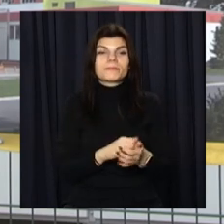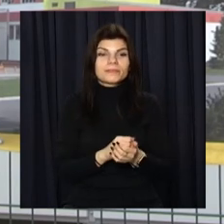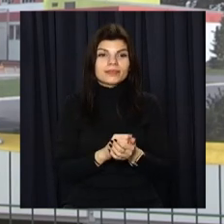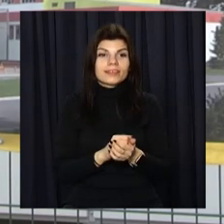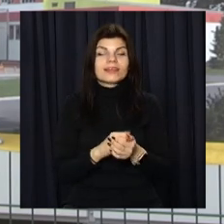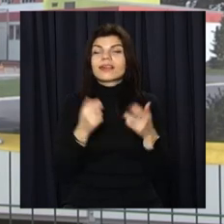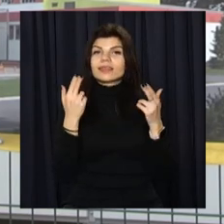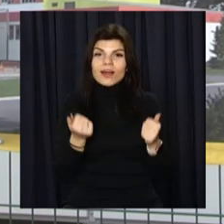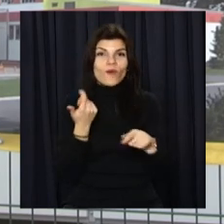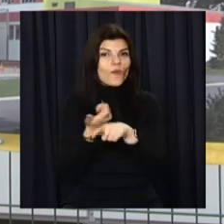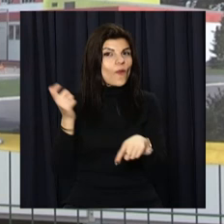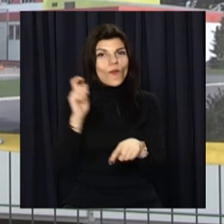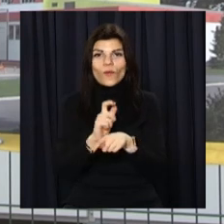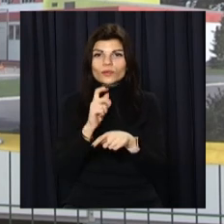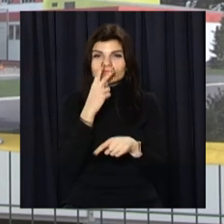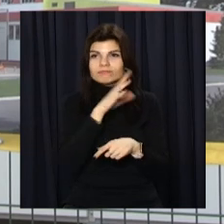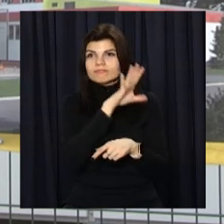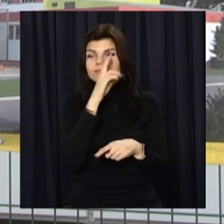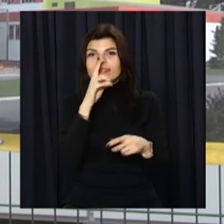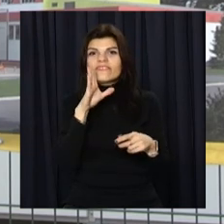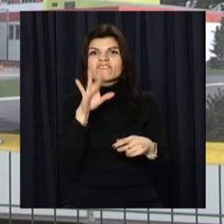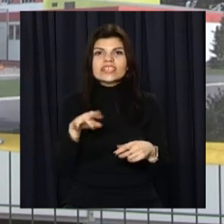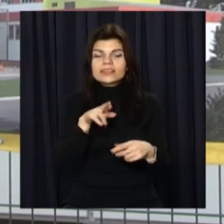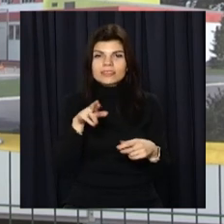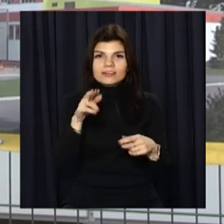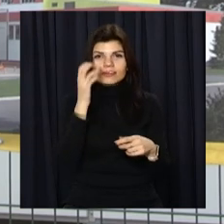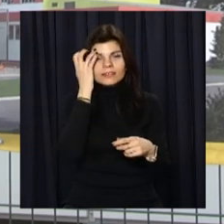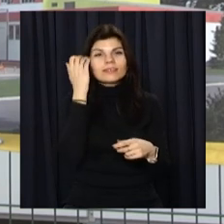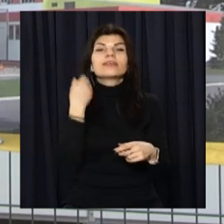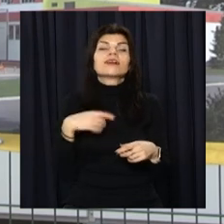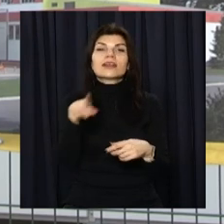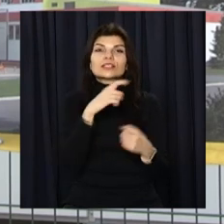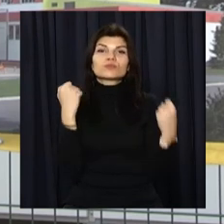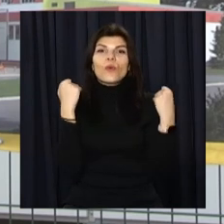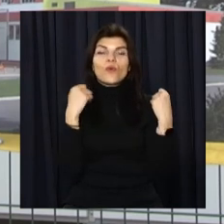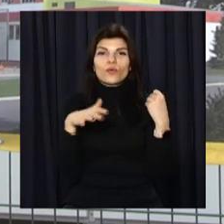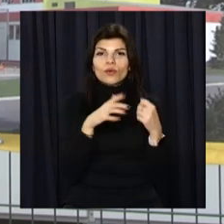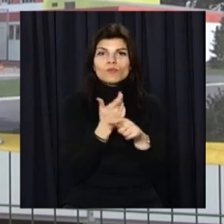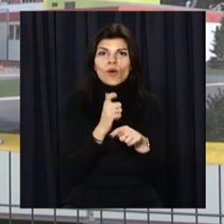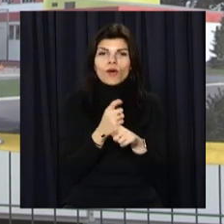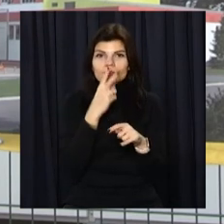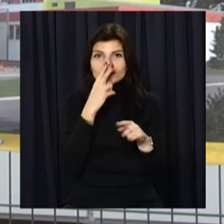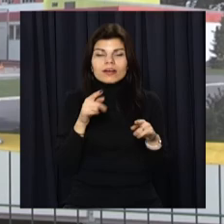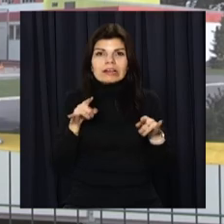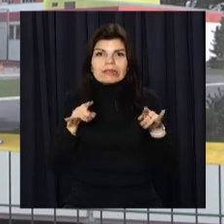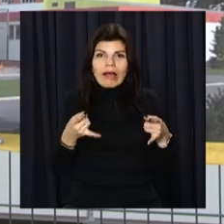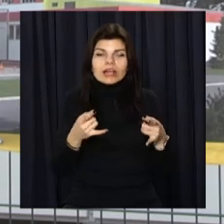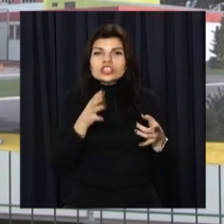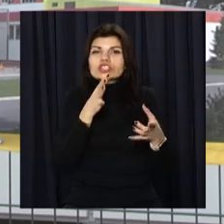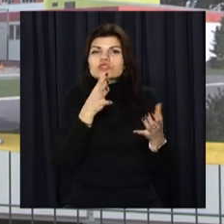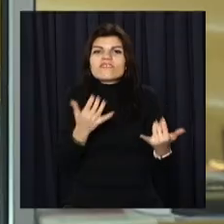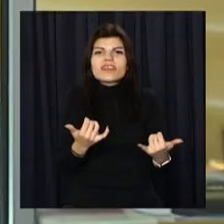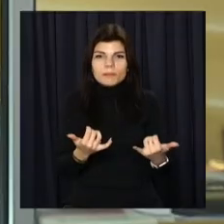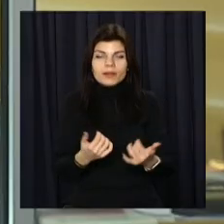Кардинально зміняється зовнішній віде, спорткомплекс становиться більш ярким, більш сучасним.